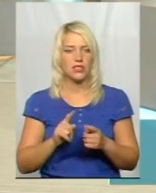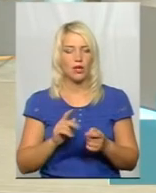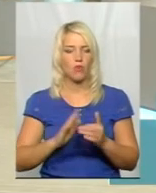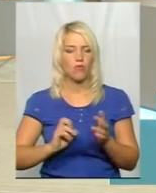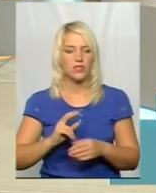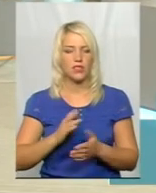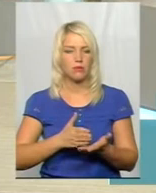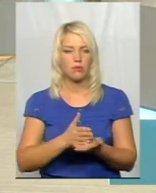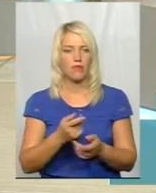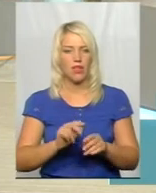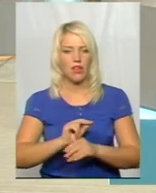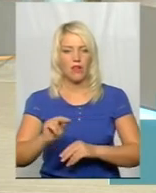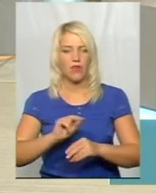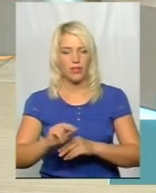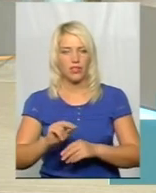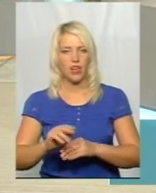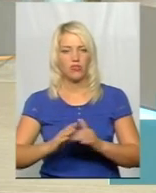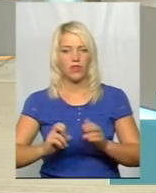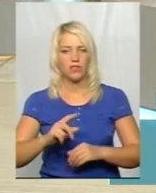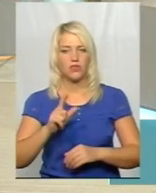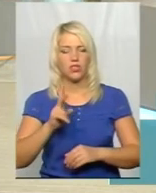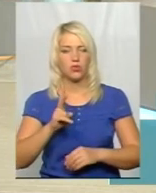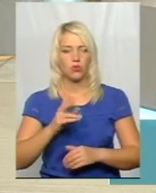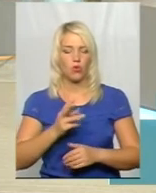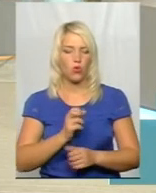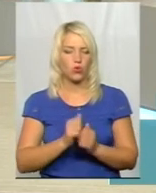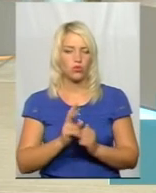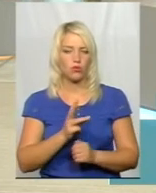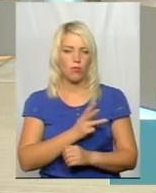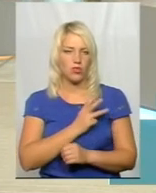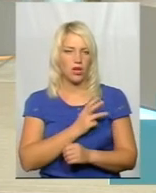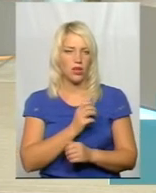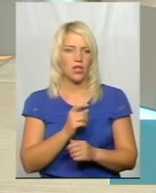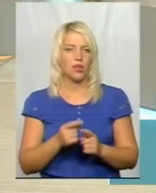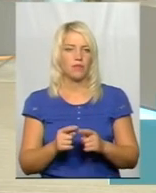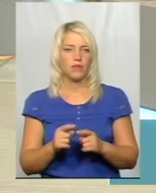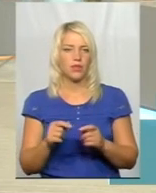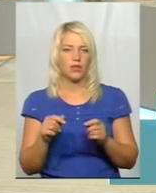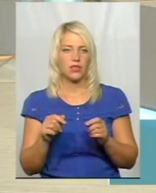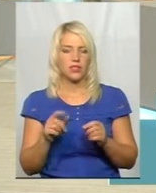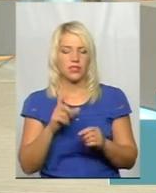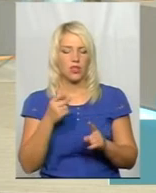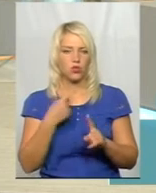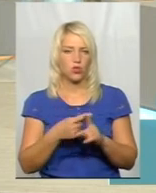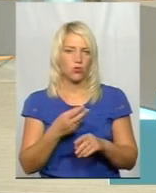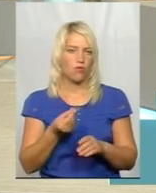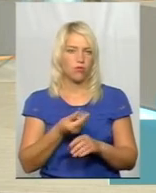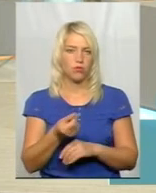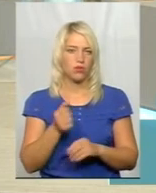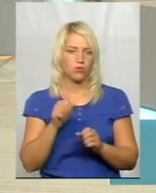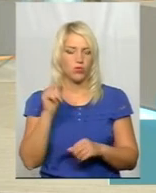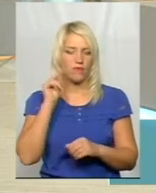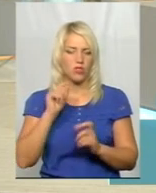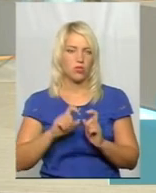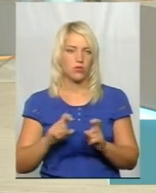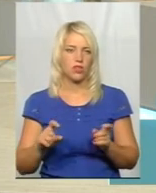фахівці, і тому кожен бажаючий, хто хоче безпосередньо за додаткову оплату в навчальному закладі